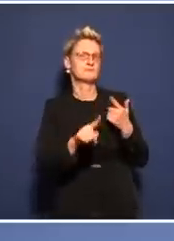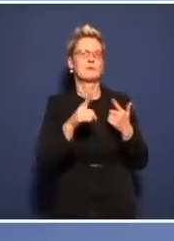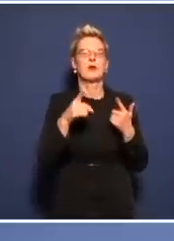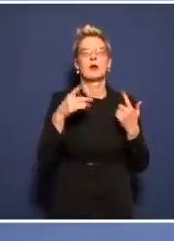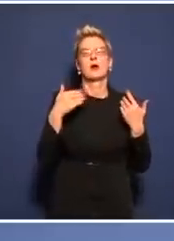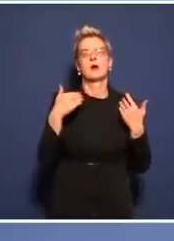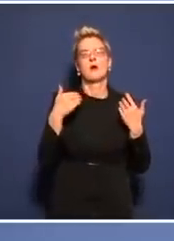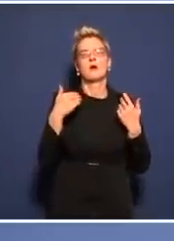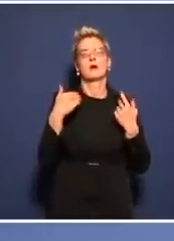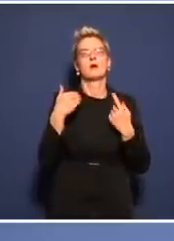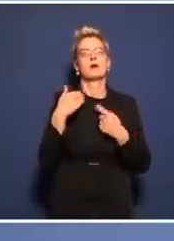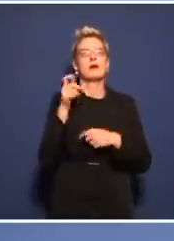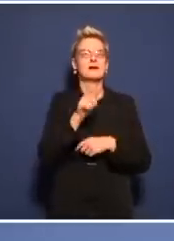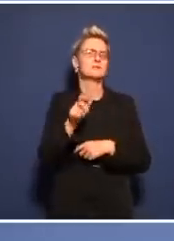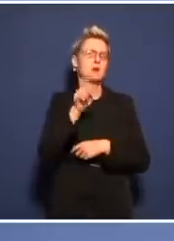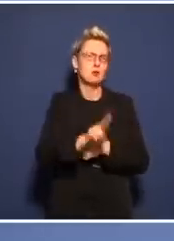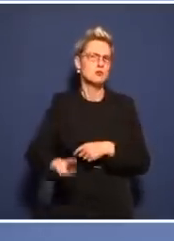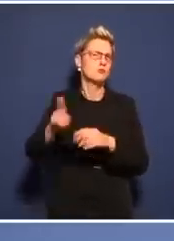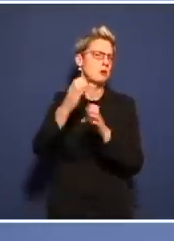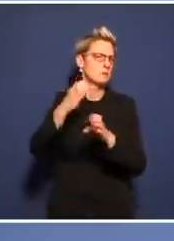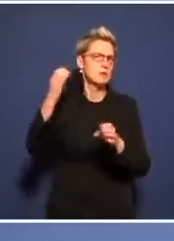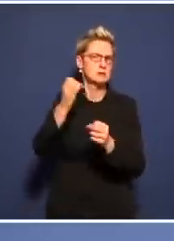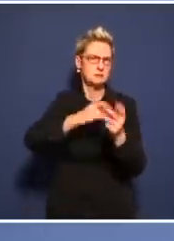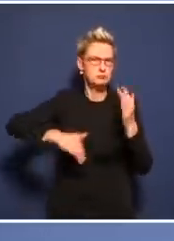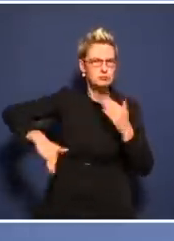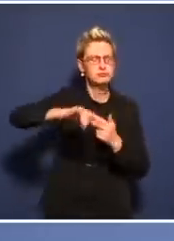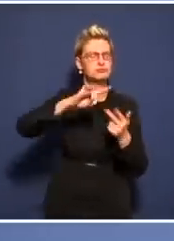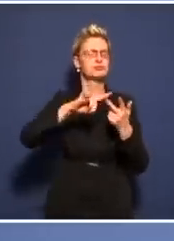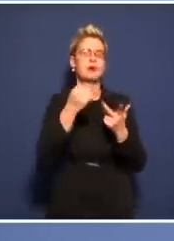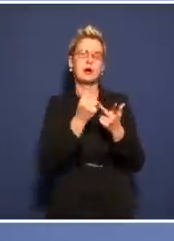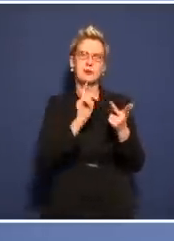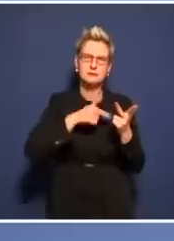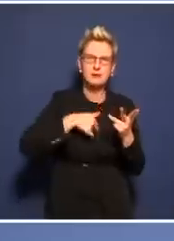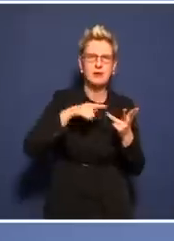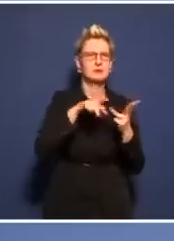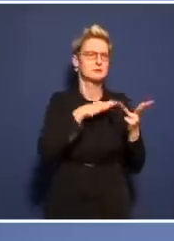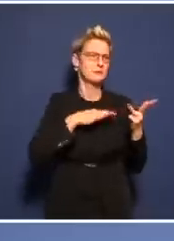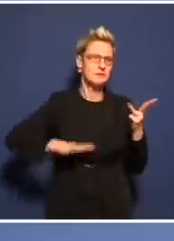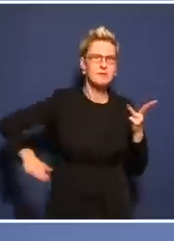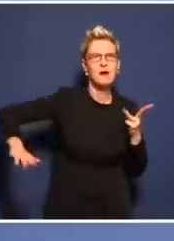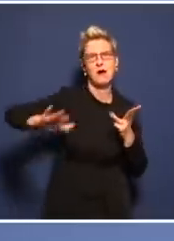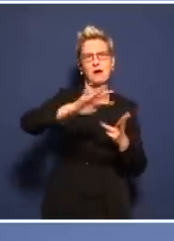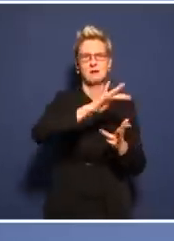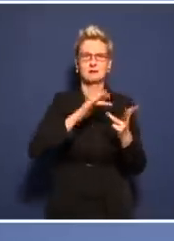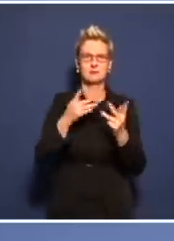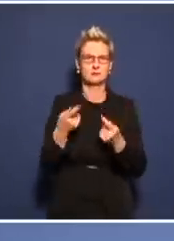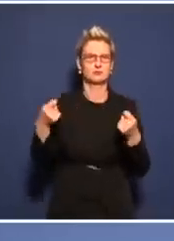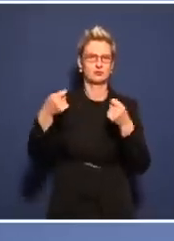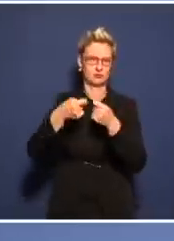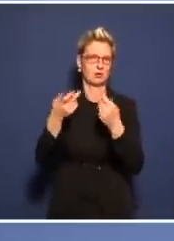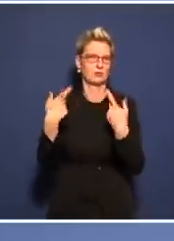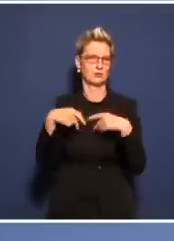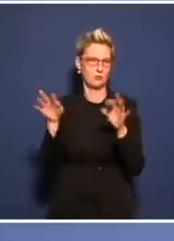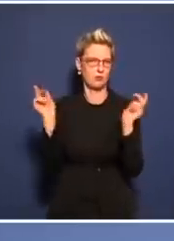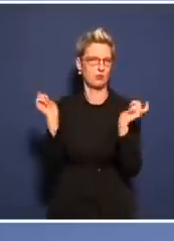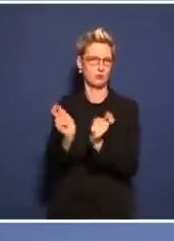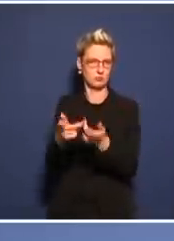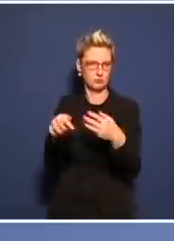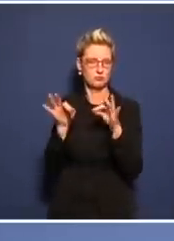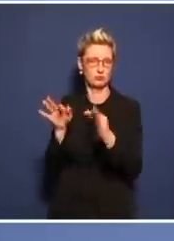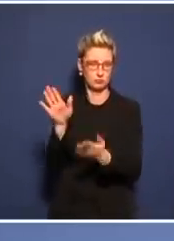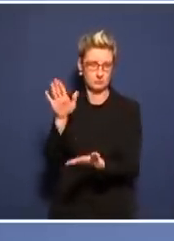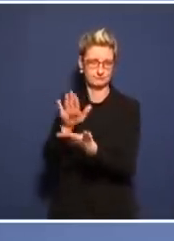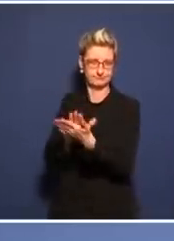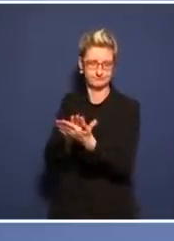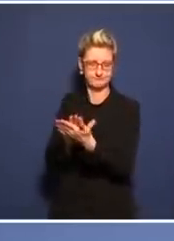Personennahverkehr, die Kontaktbegrenzungen im privaten Umfeld. Und dazu kommt jetzt zusätzlich die 2G-Plus